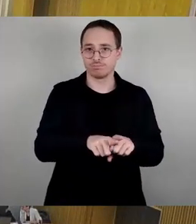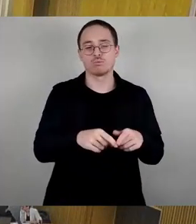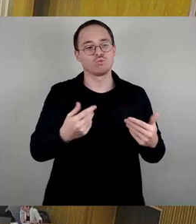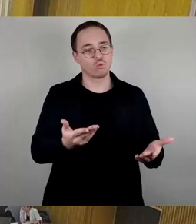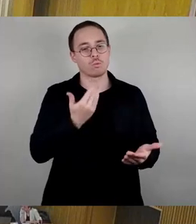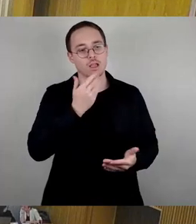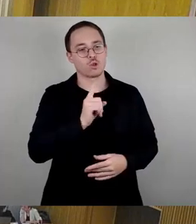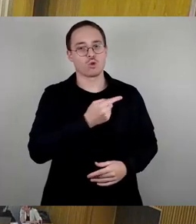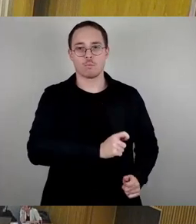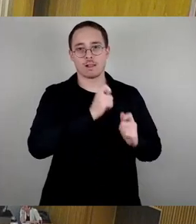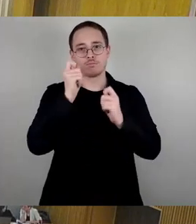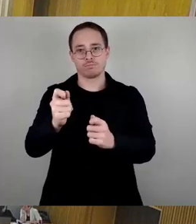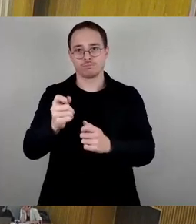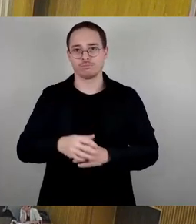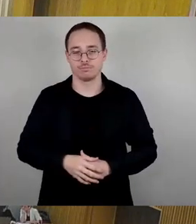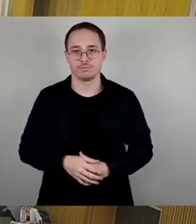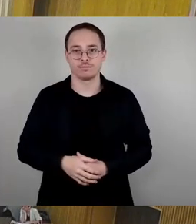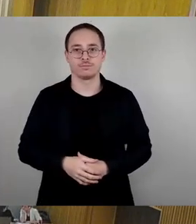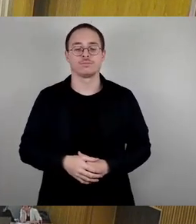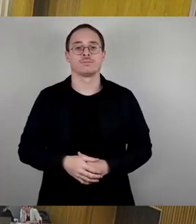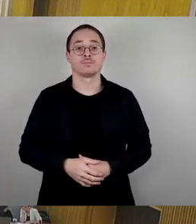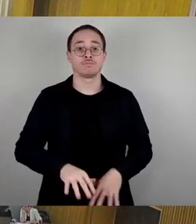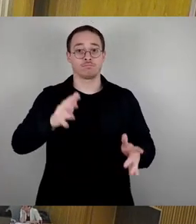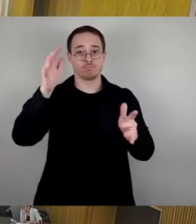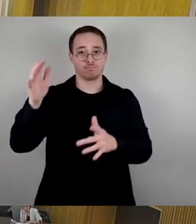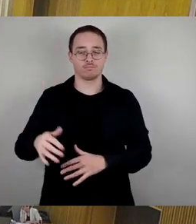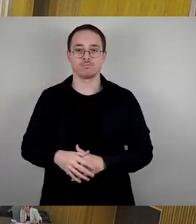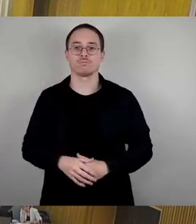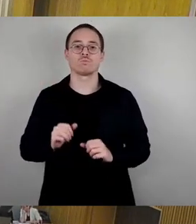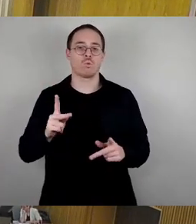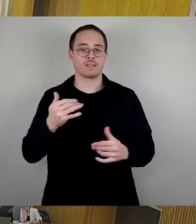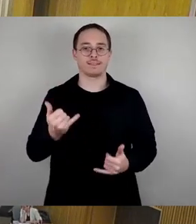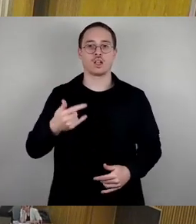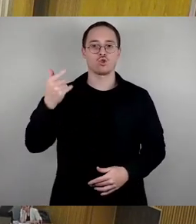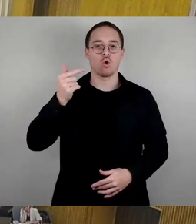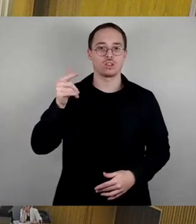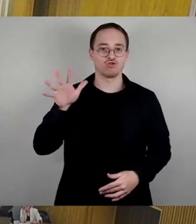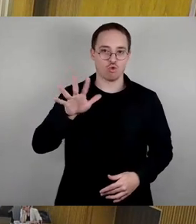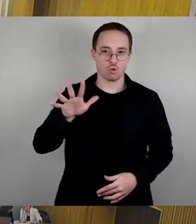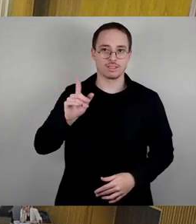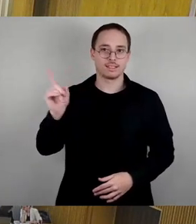Und zum Abschluss der Aktuellen Stunde Thorsten Schulze, Fraktion Bündnis 90 Die Grünen.